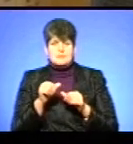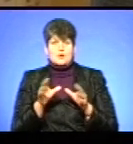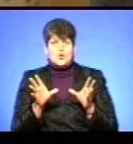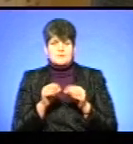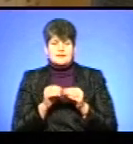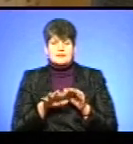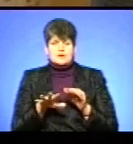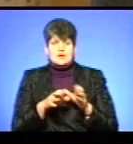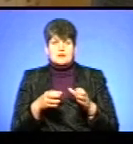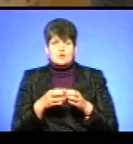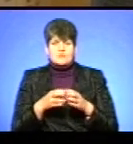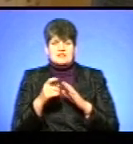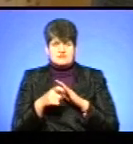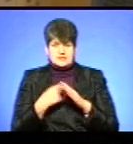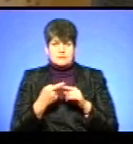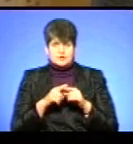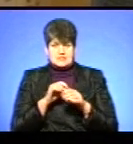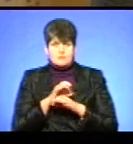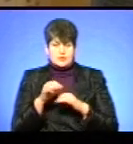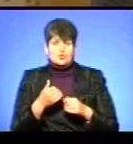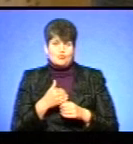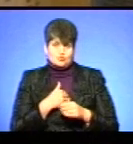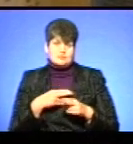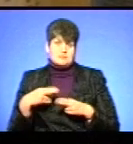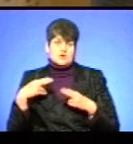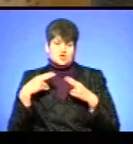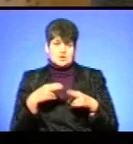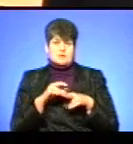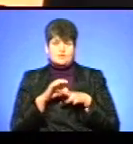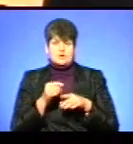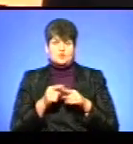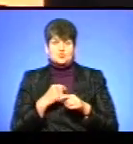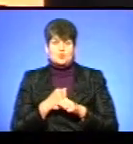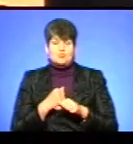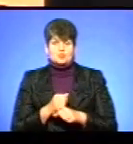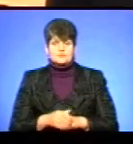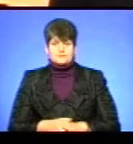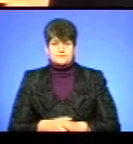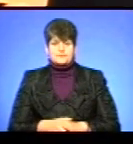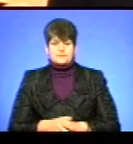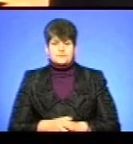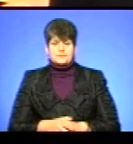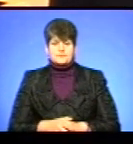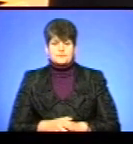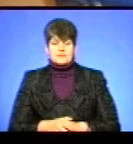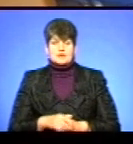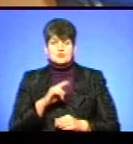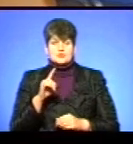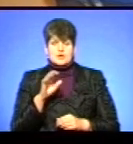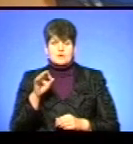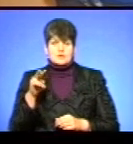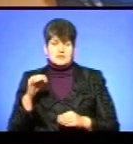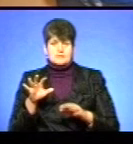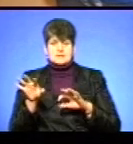територіальних громад, взнали про цей проєкт і хочуть, щоб ми приїжджали і проводили цю роботу». Зоряна Олендр, керівник фірми, яка